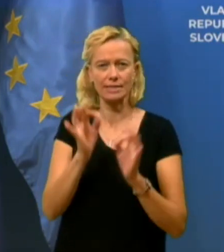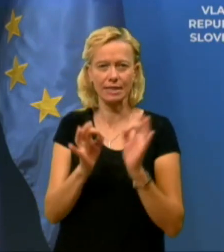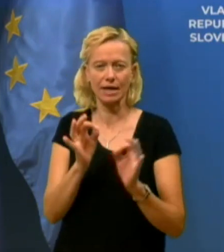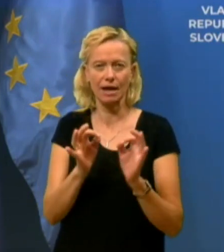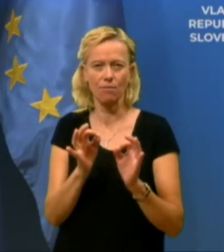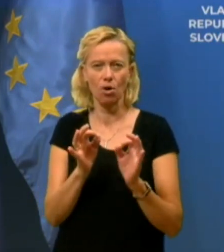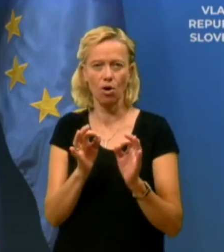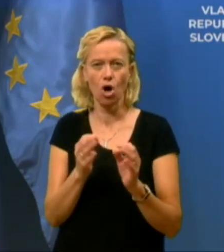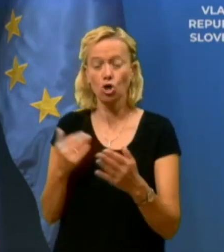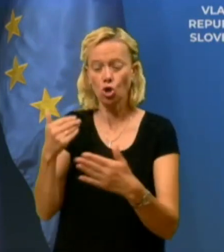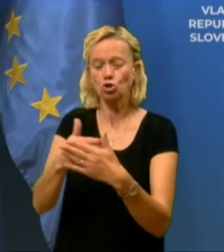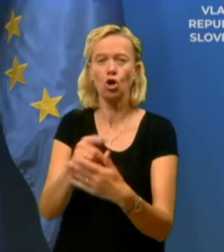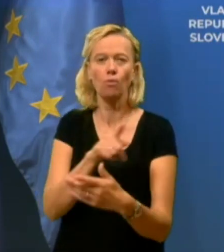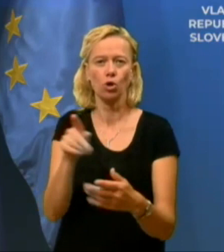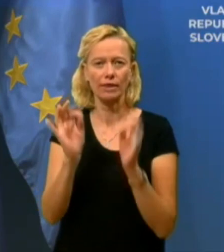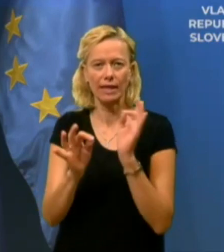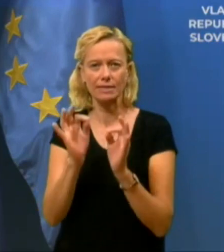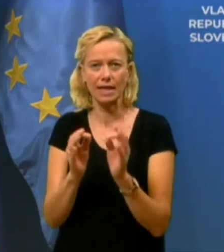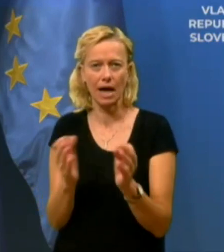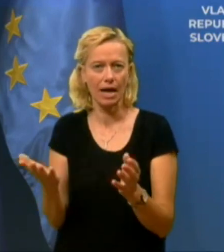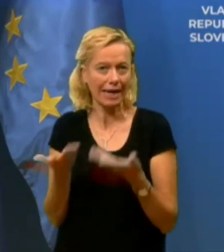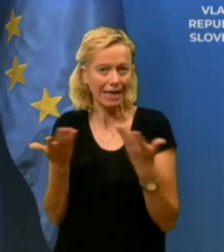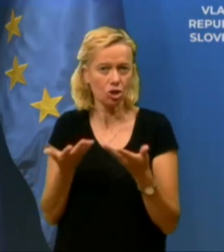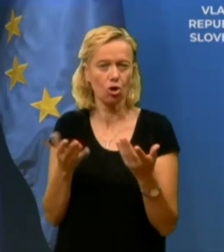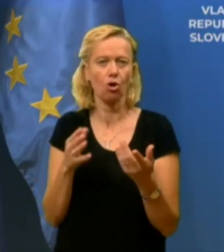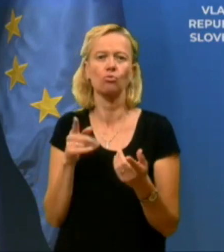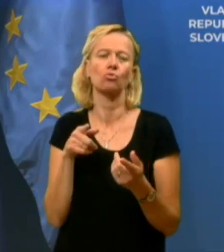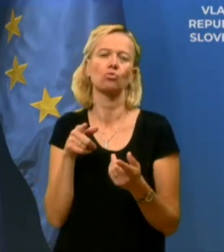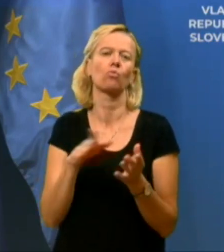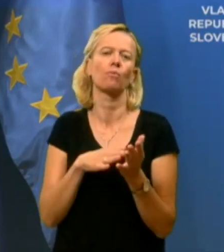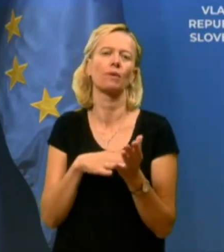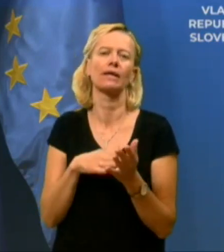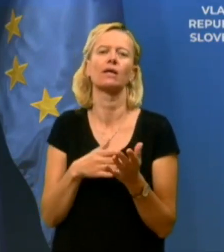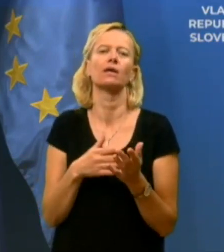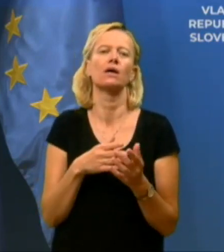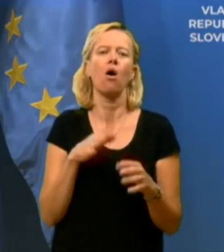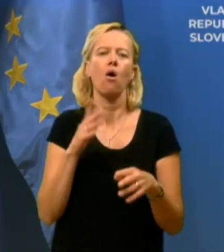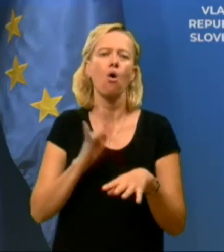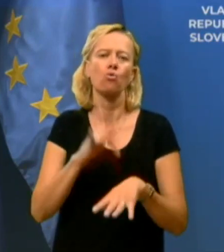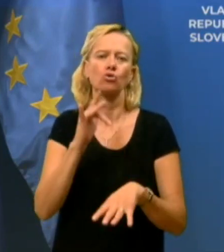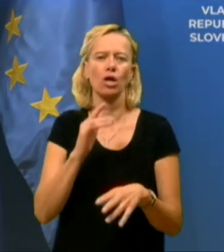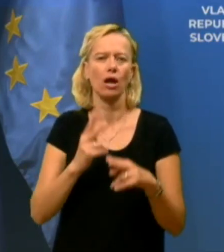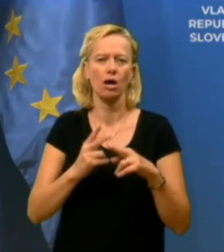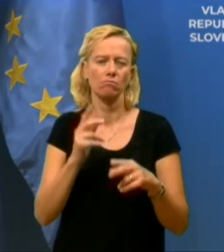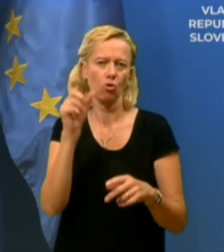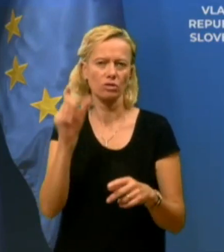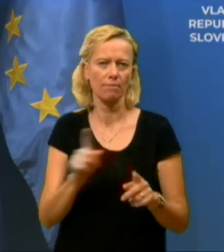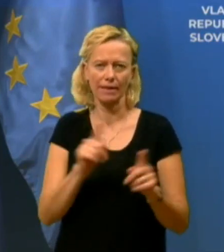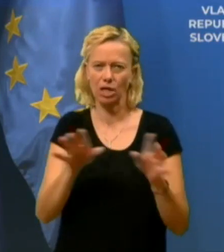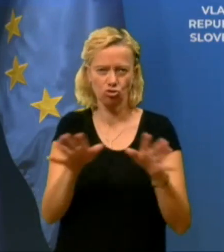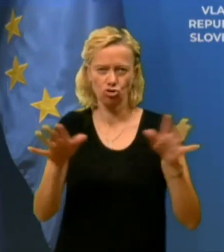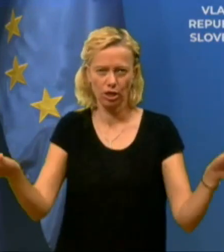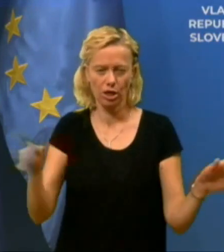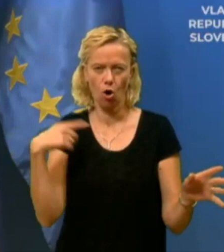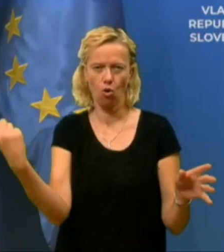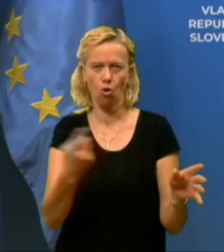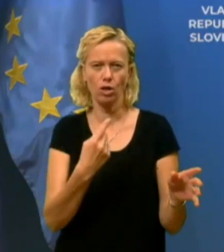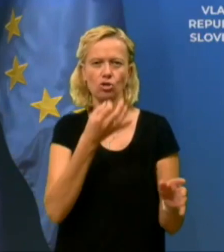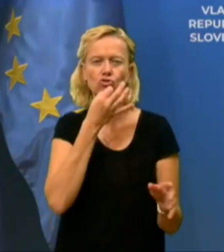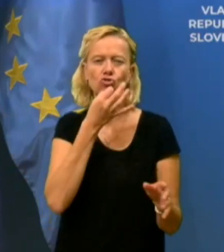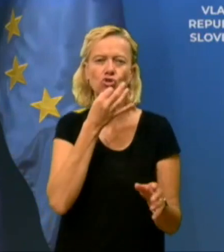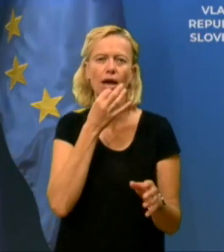do testa hiter. Kaj pomeni? Pomeni, okužena oseba ne širi okoli. Če epidemiološka služba premore to